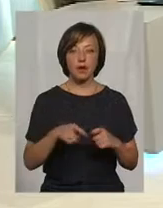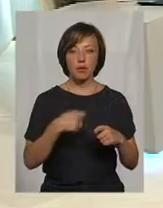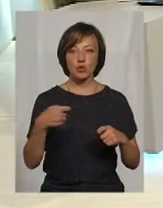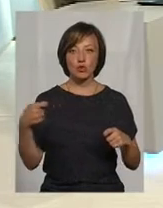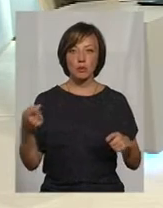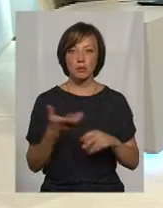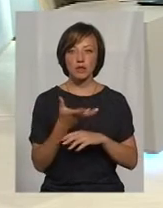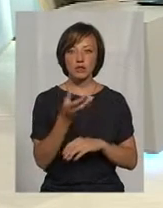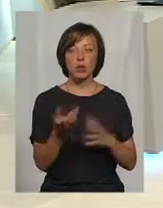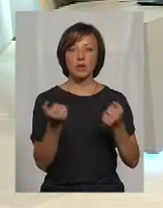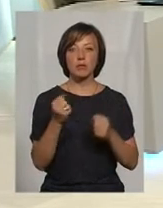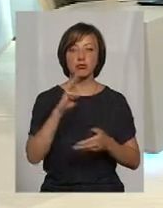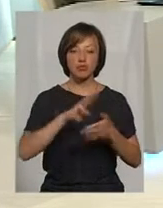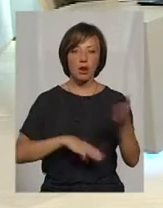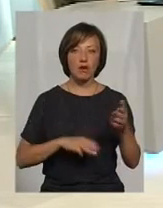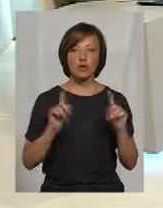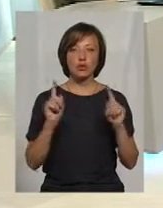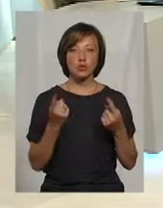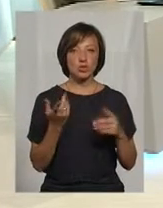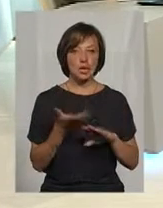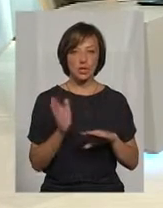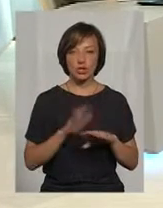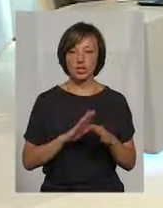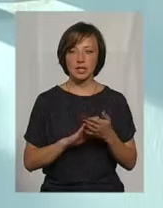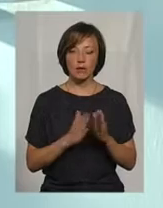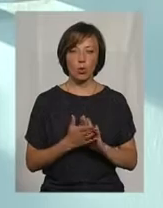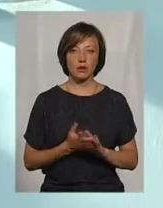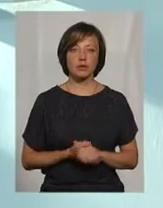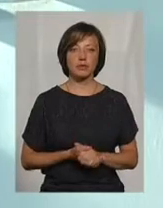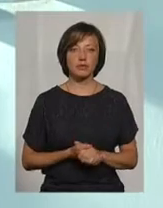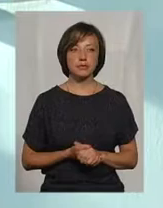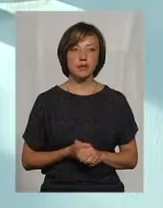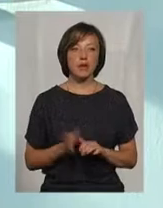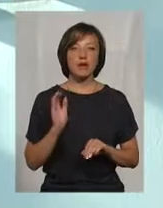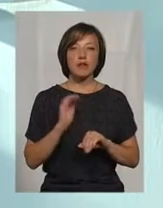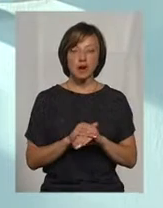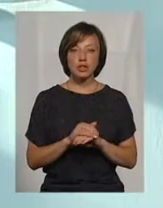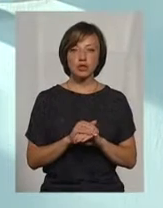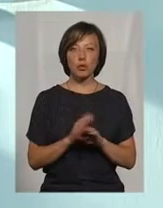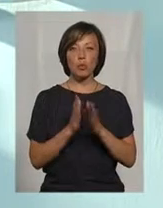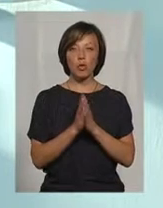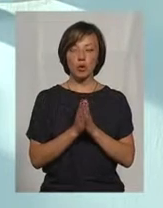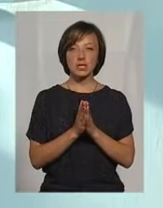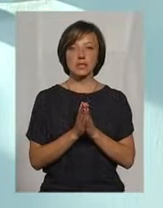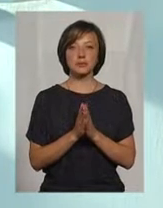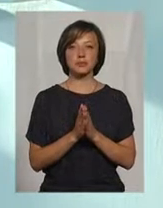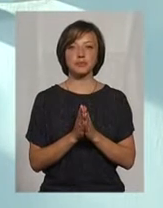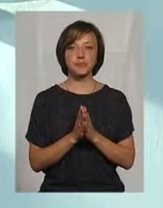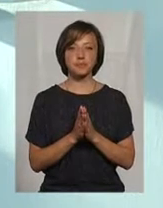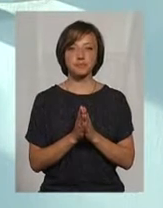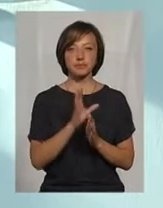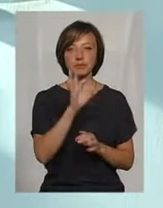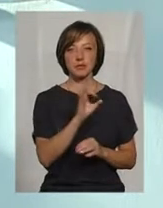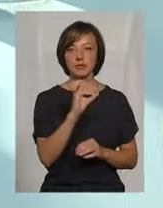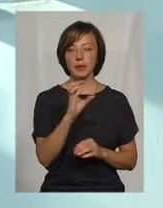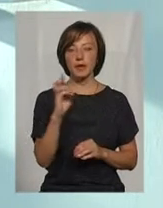платежі, отримують пінню. Тобто, дуже-дуже критична ситуація. Фактично, в ряді ОСББ